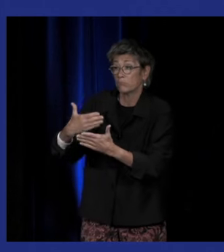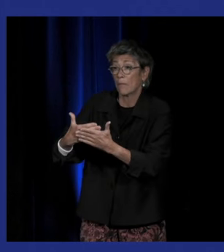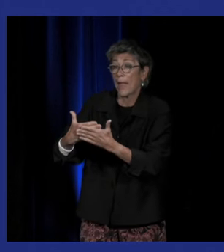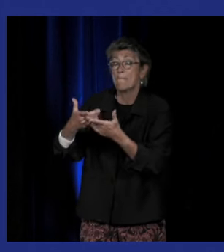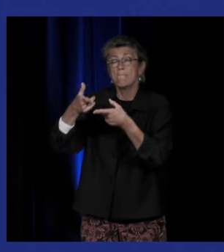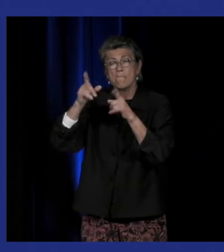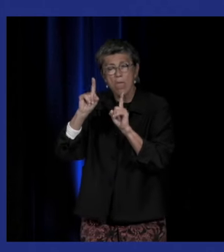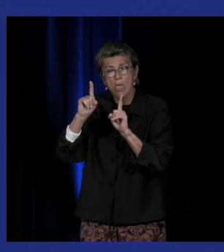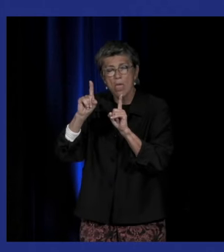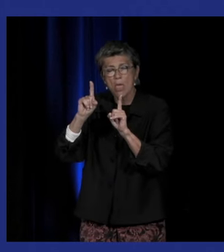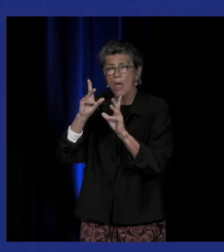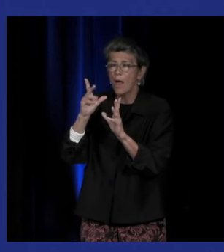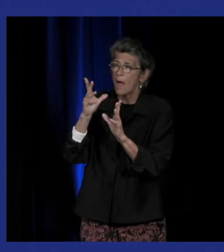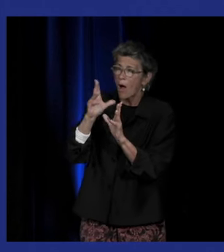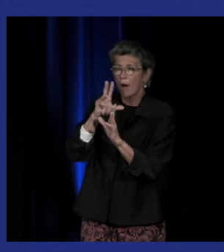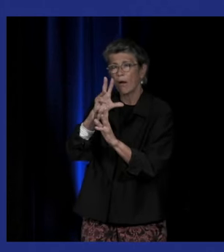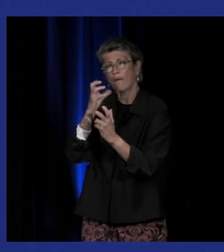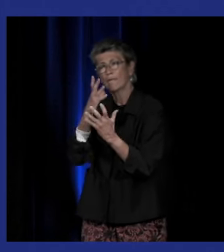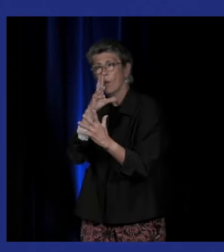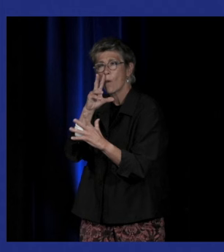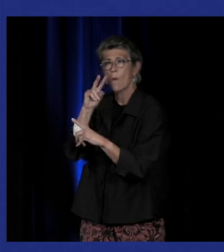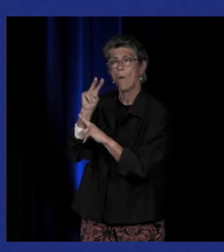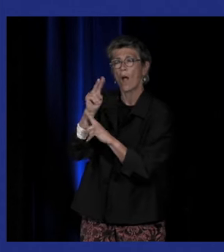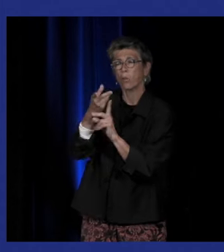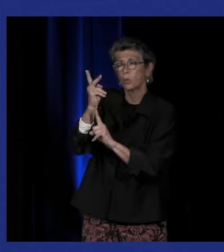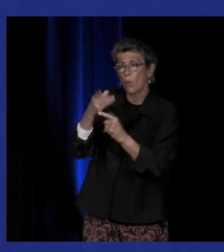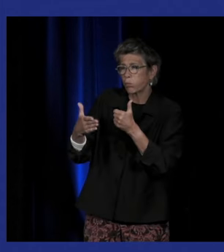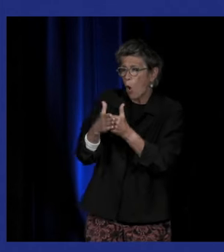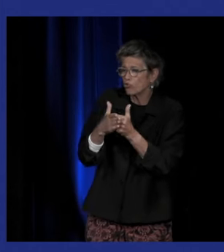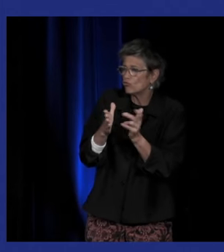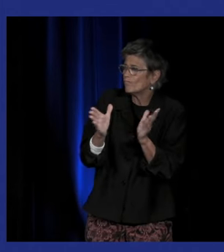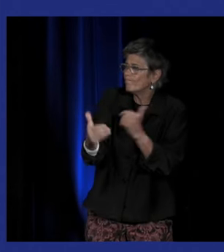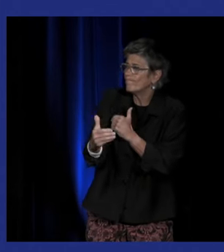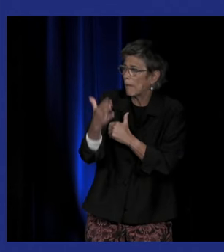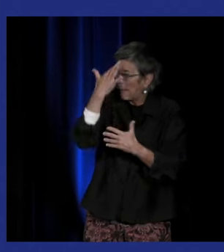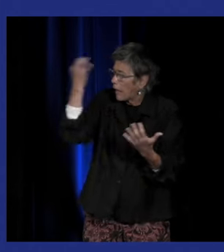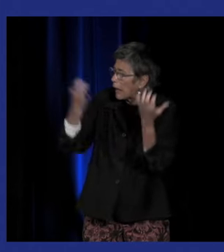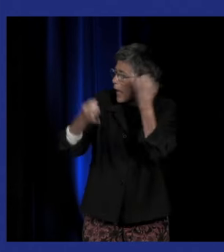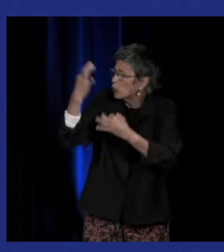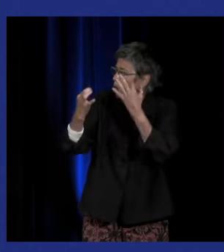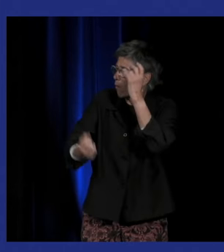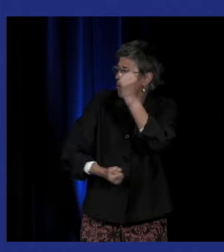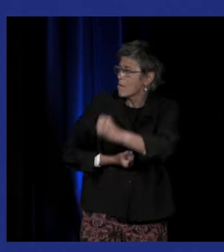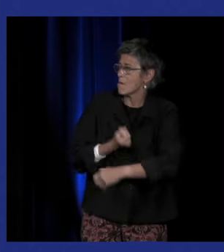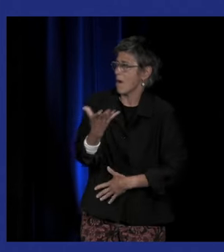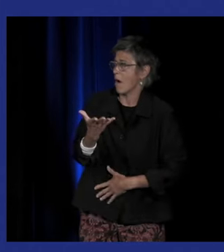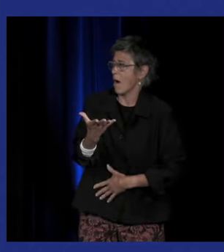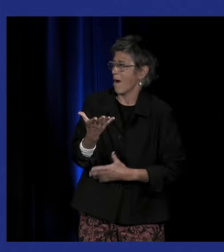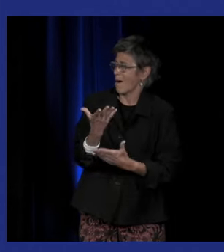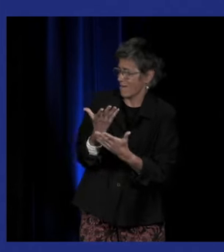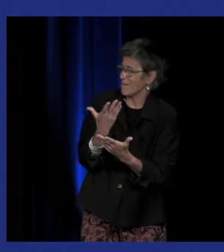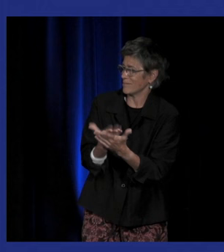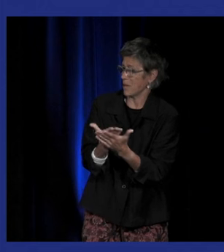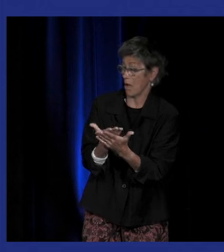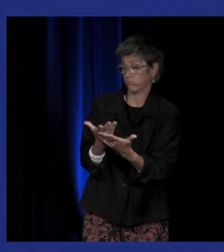à partir de quelque chose qui soit du côté de la création, du côté de l'art et qui est une manière aussi